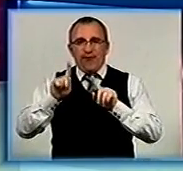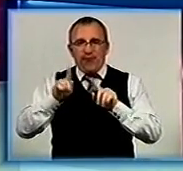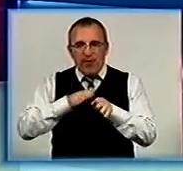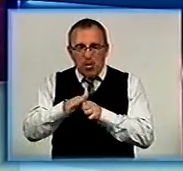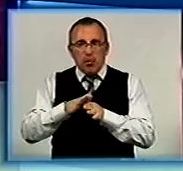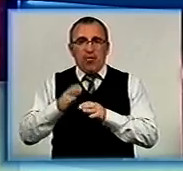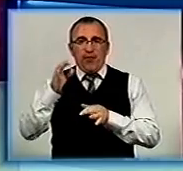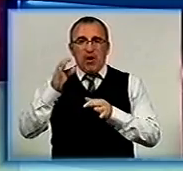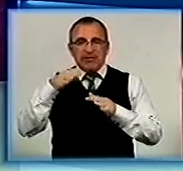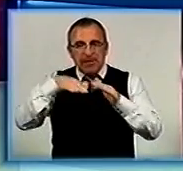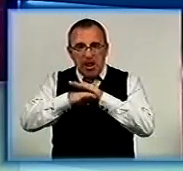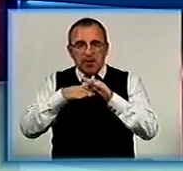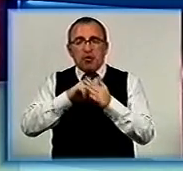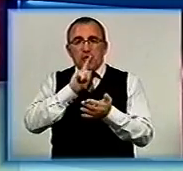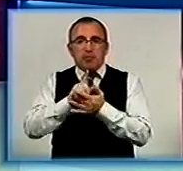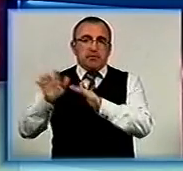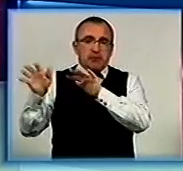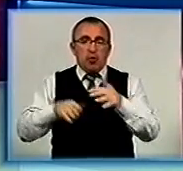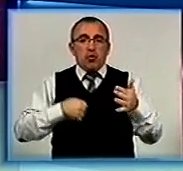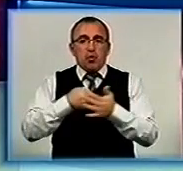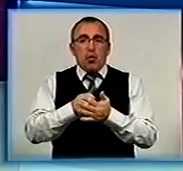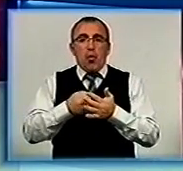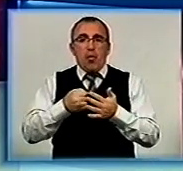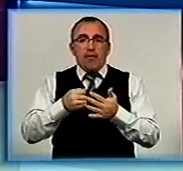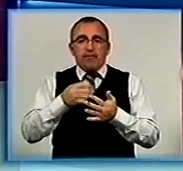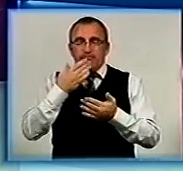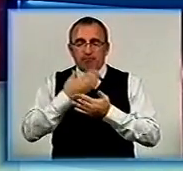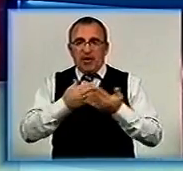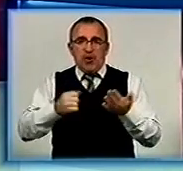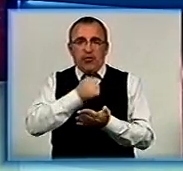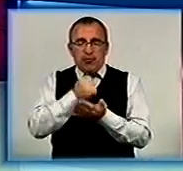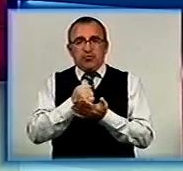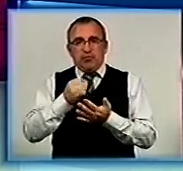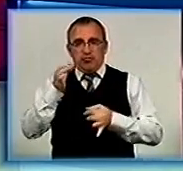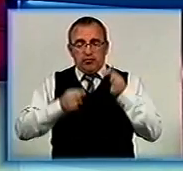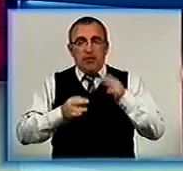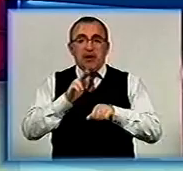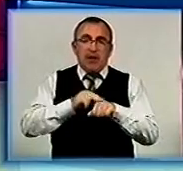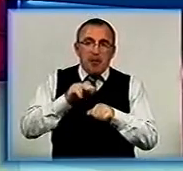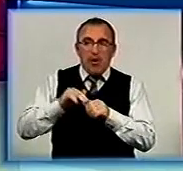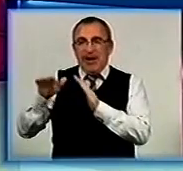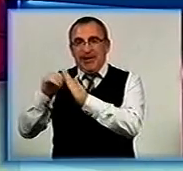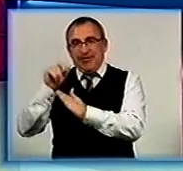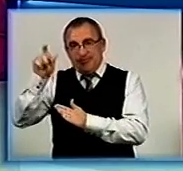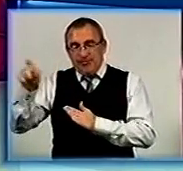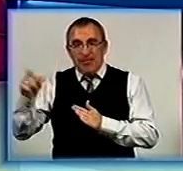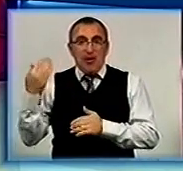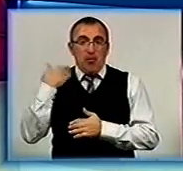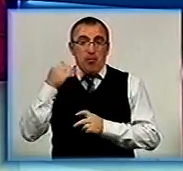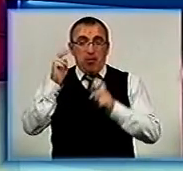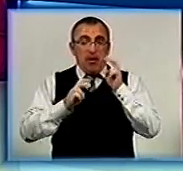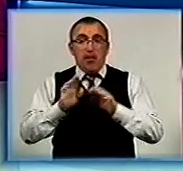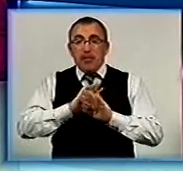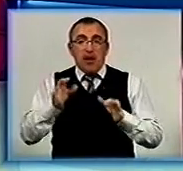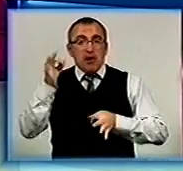господарства мають забрати на зберігання до винесення судом остаточного рішення. Проте ні міліцію, ні кредиторів, яким заборгувало підприємство,